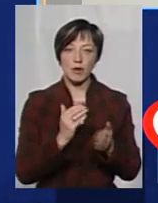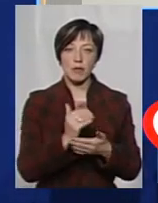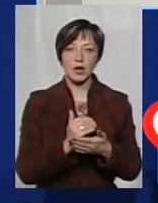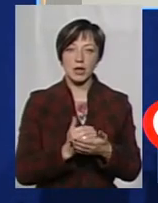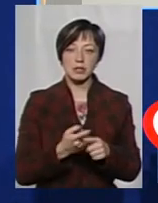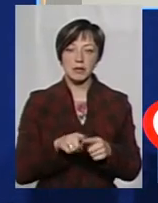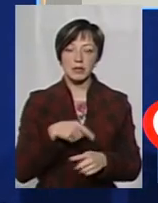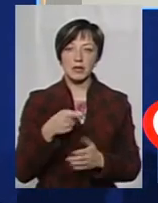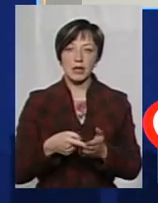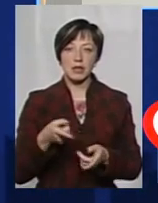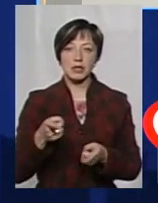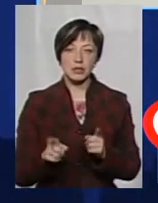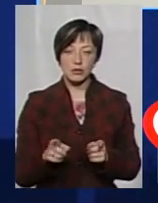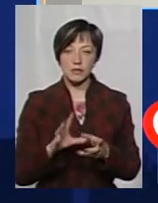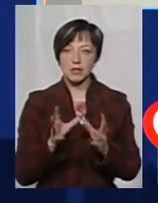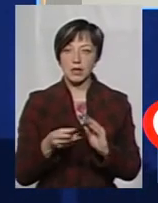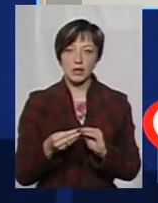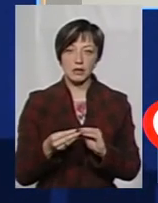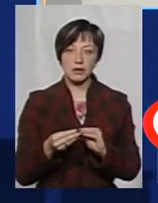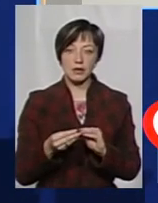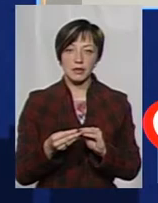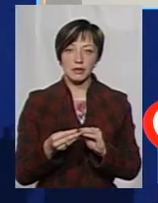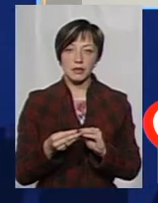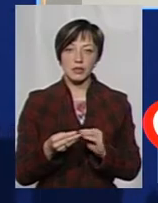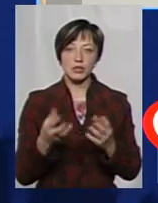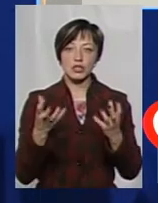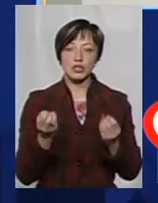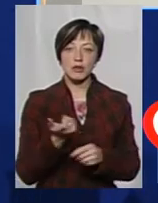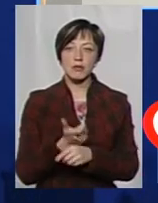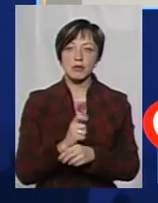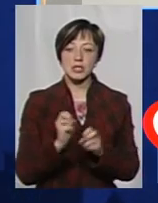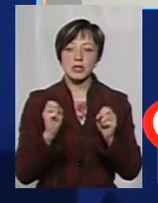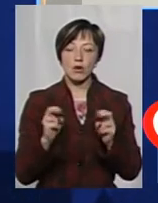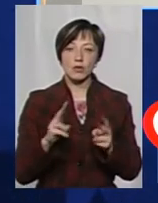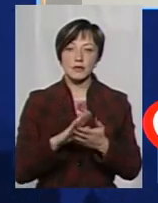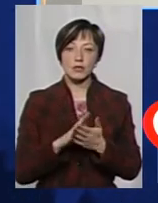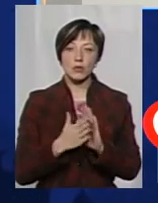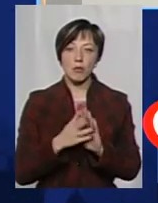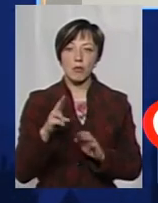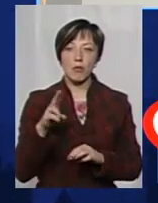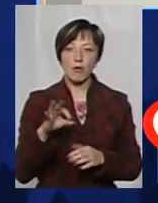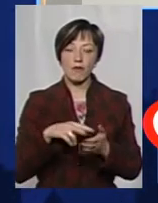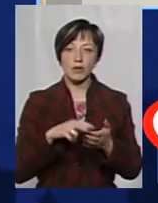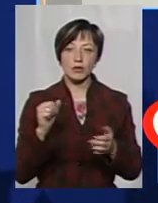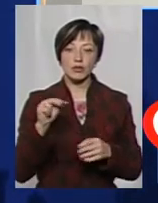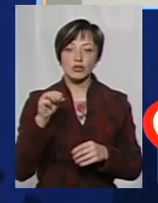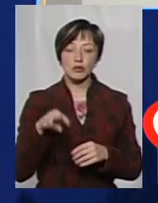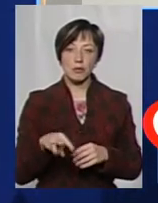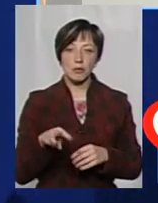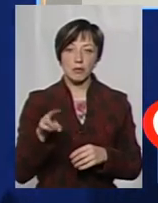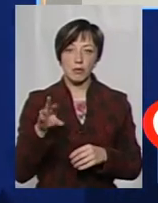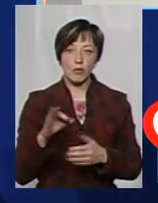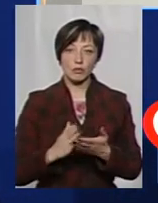це питання дійсно. Тут взагалі, тут ще більш загрожлива ситуація по відключенню, ніж по